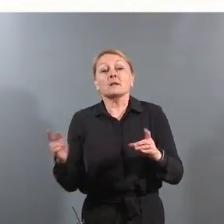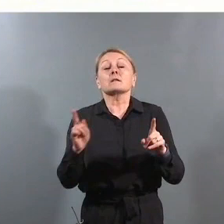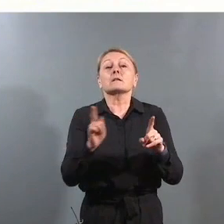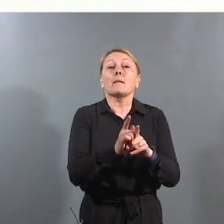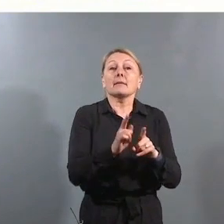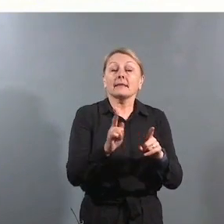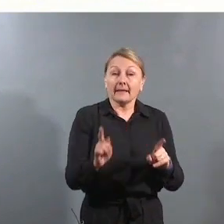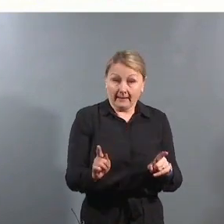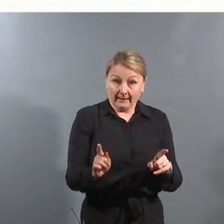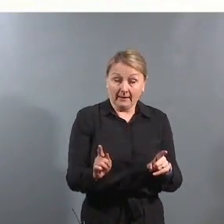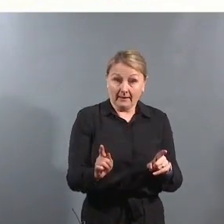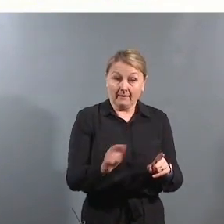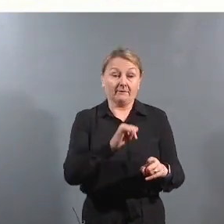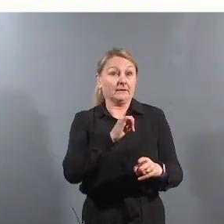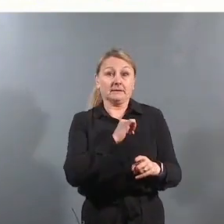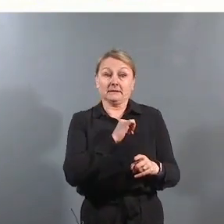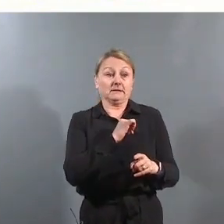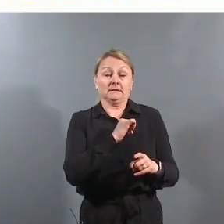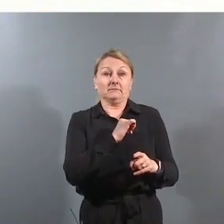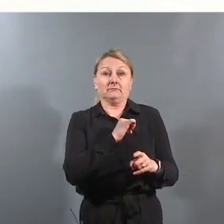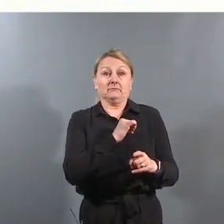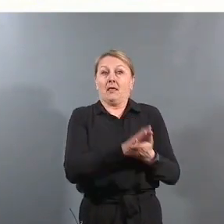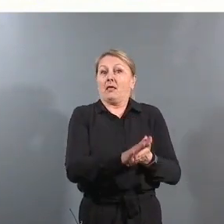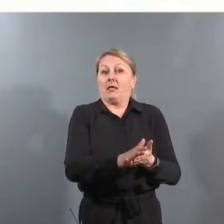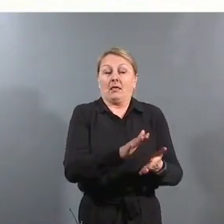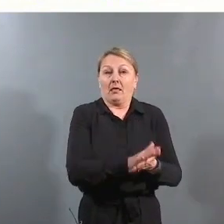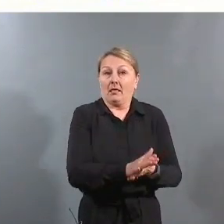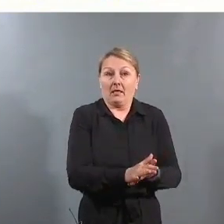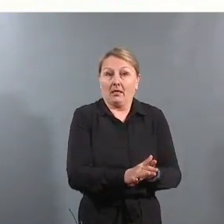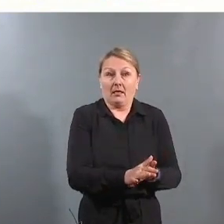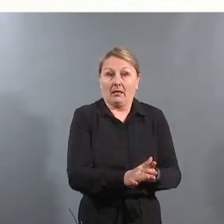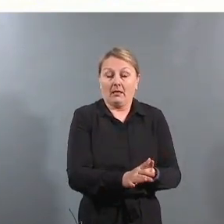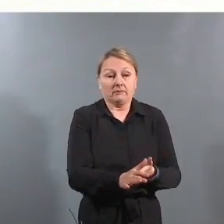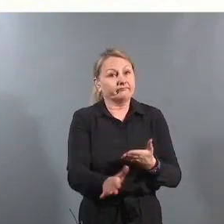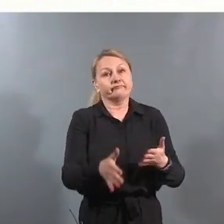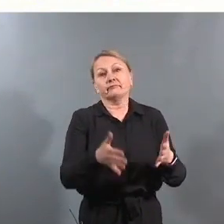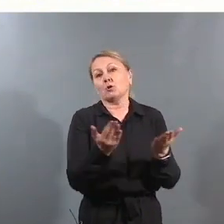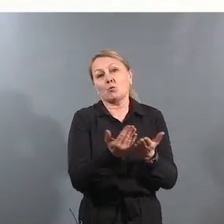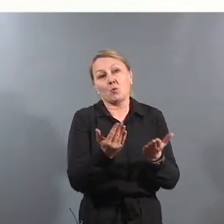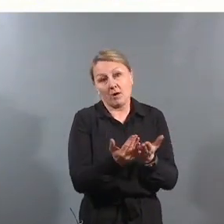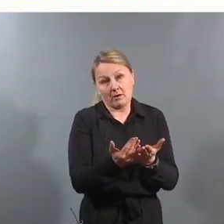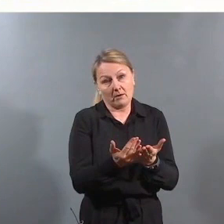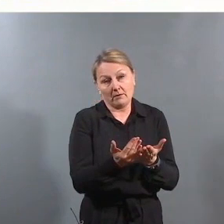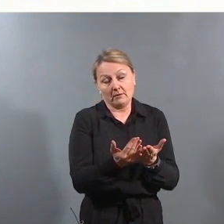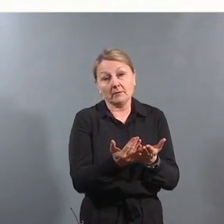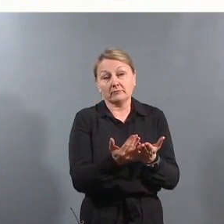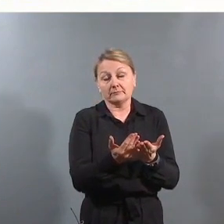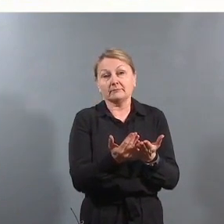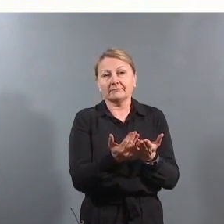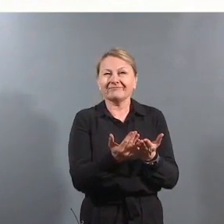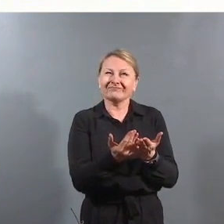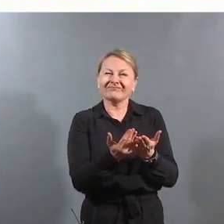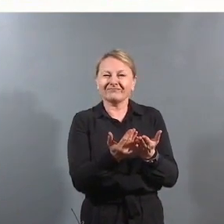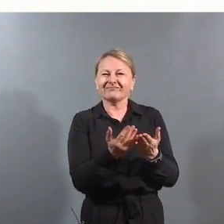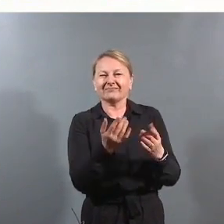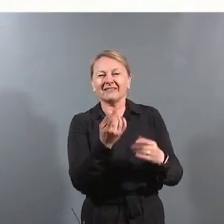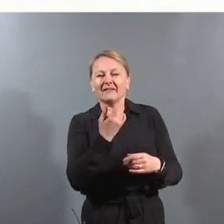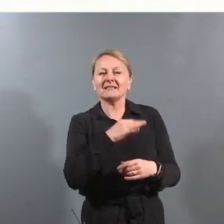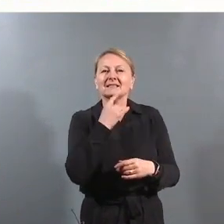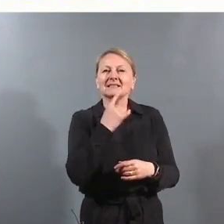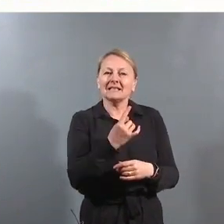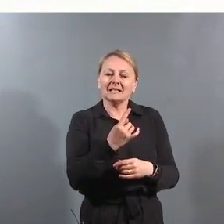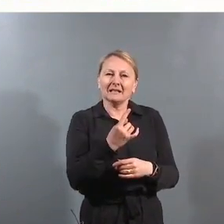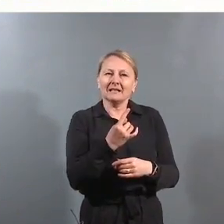hvis man ikke klarer det, hvis man ikke får til skolen, så er det en stor